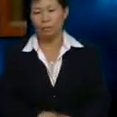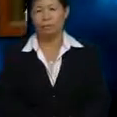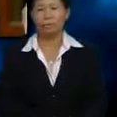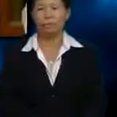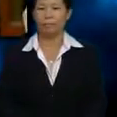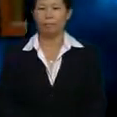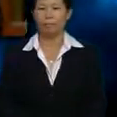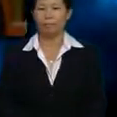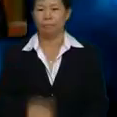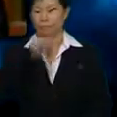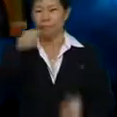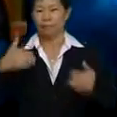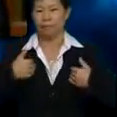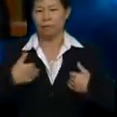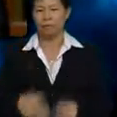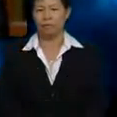Tak ada